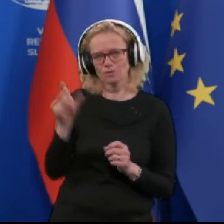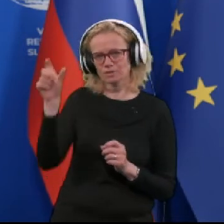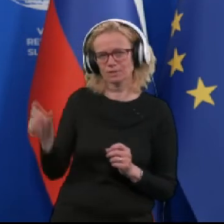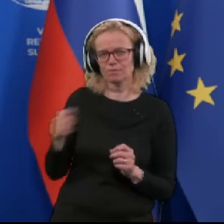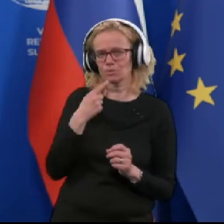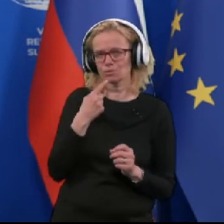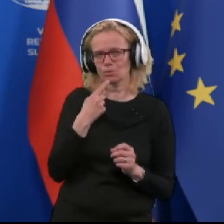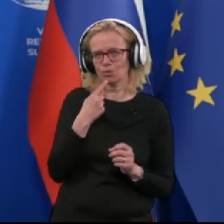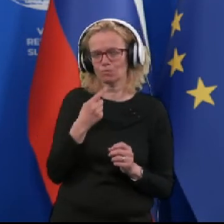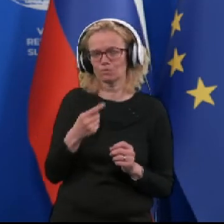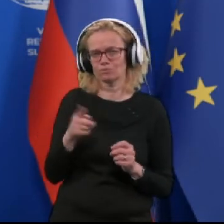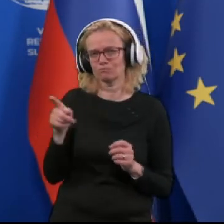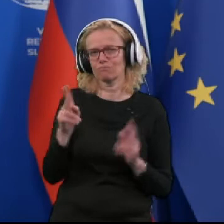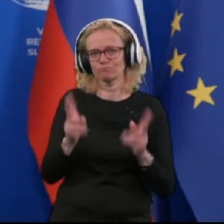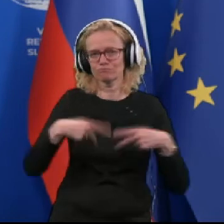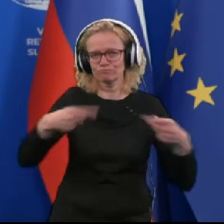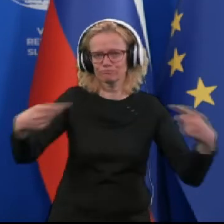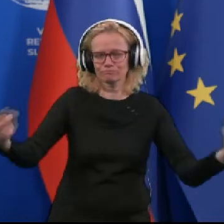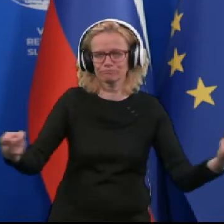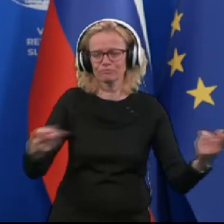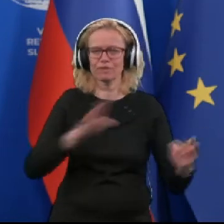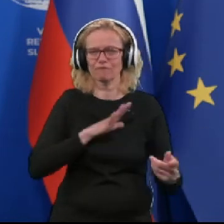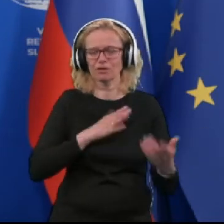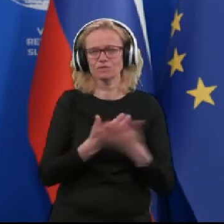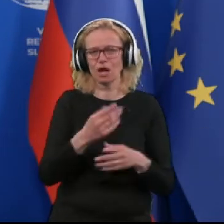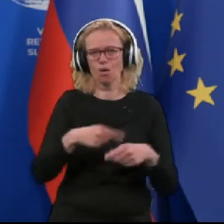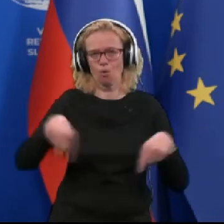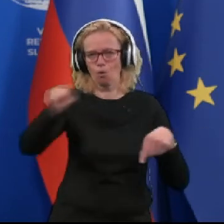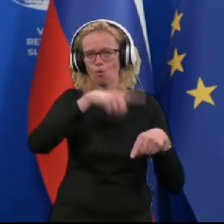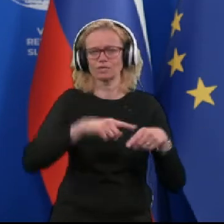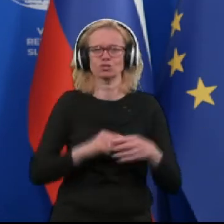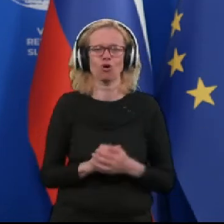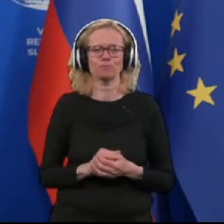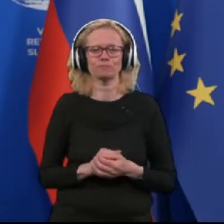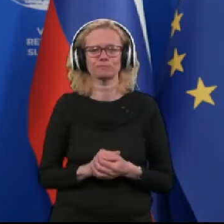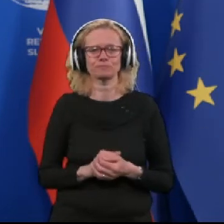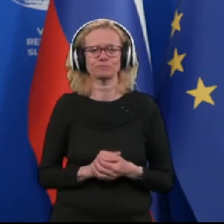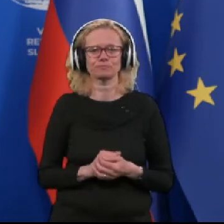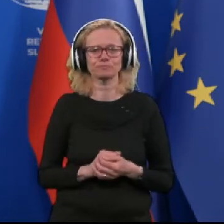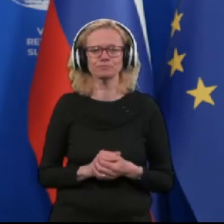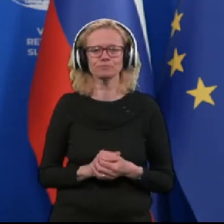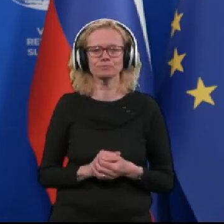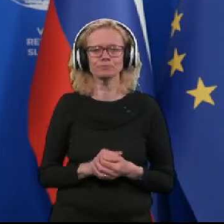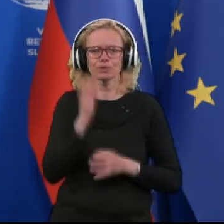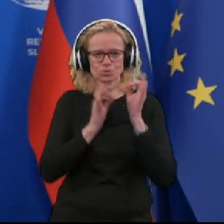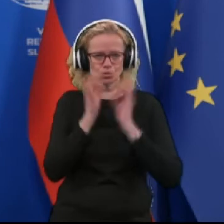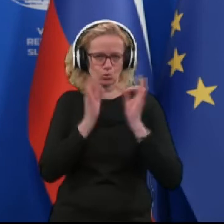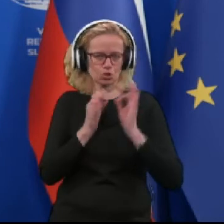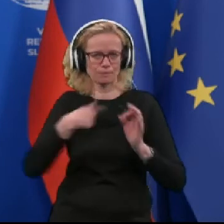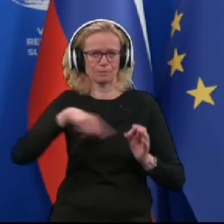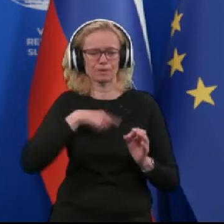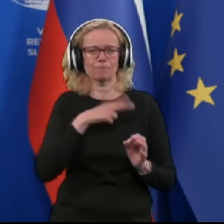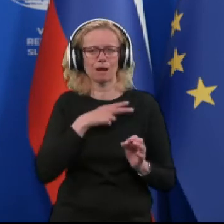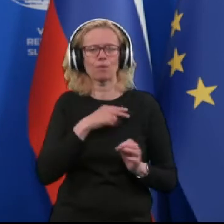kužne in s tem nevarni za okolicom. Tako da, more reči, izkušnje, ki jih imamo na